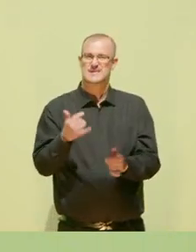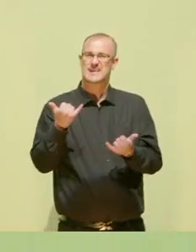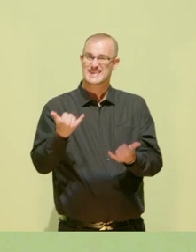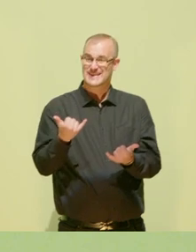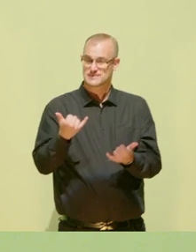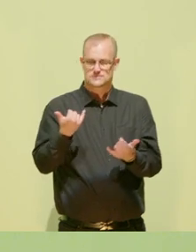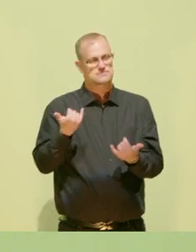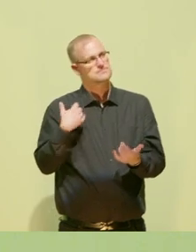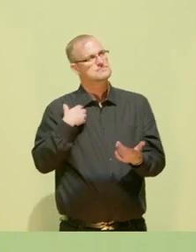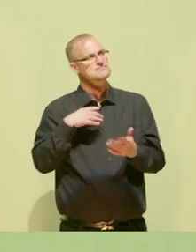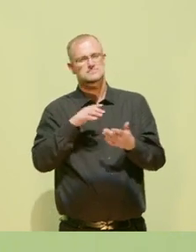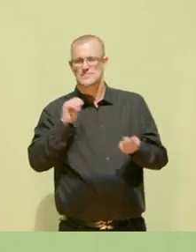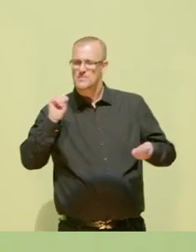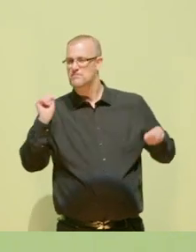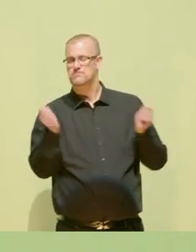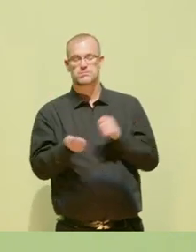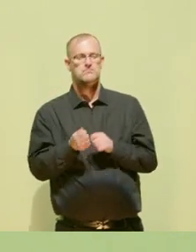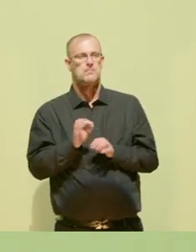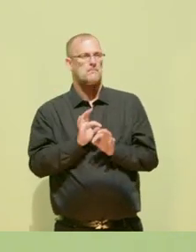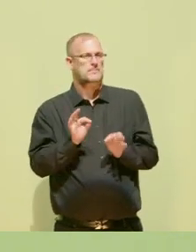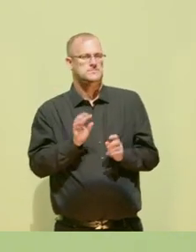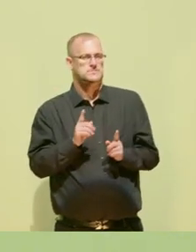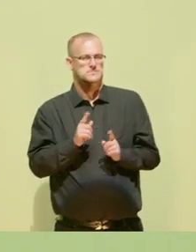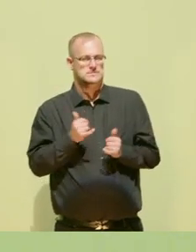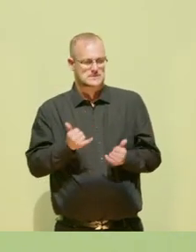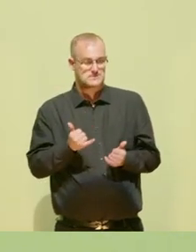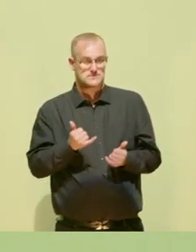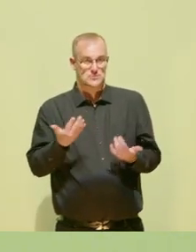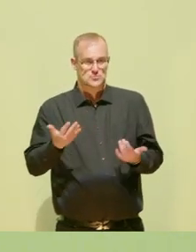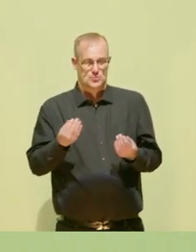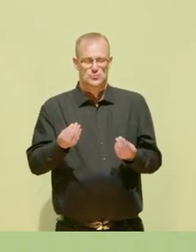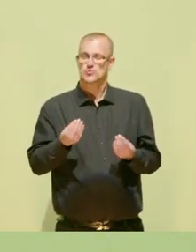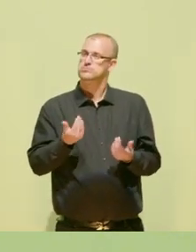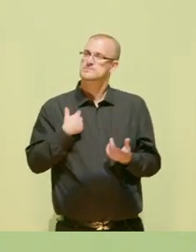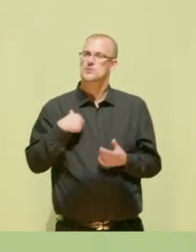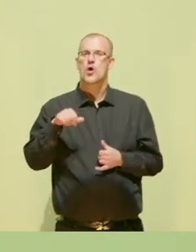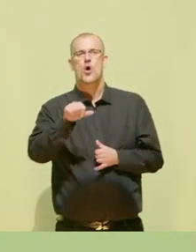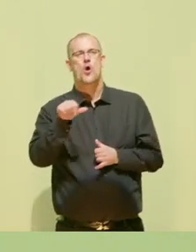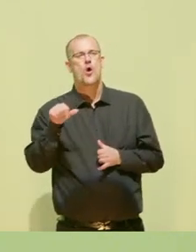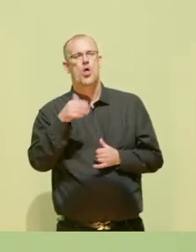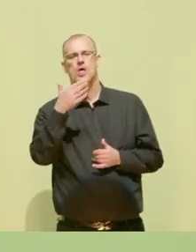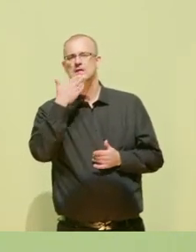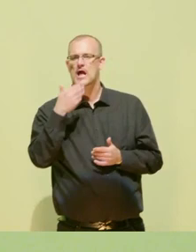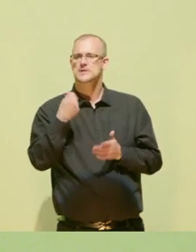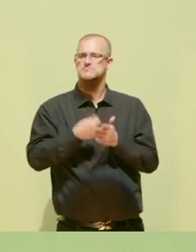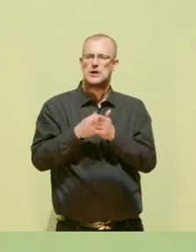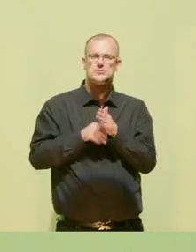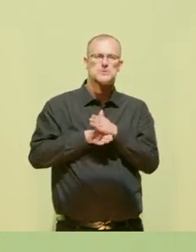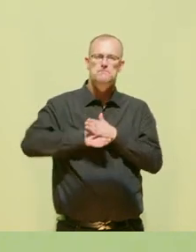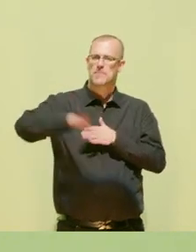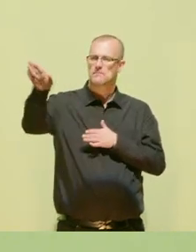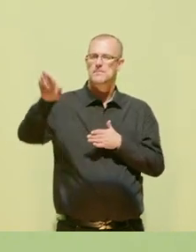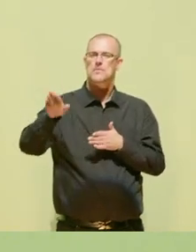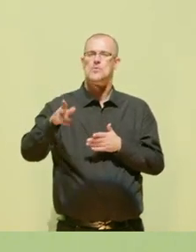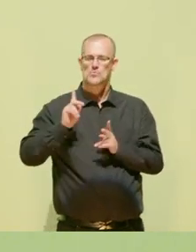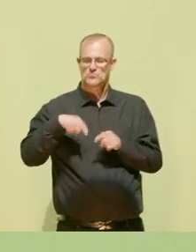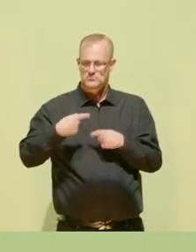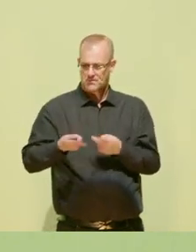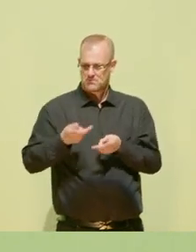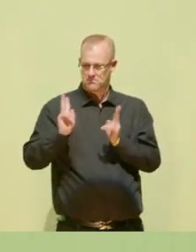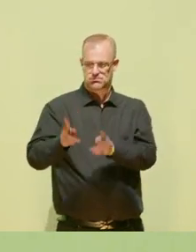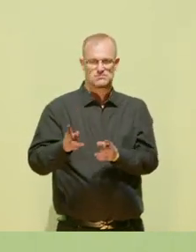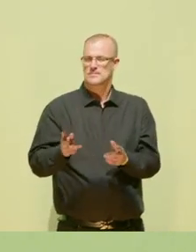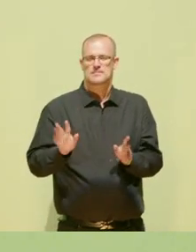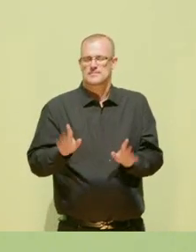anzugehen, das wird die Menschen alleine lassen, wenn die Preise für Öl und Gas ansteigen. Deshalb ist es